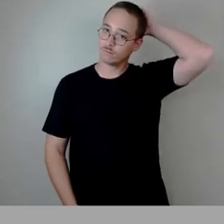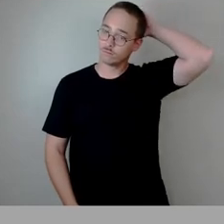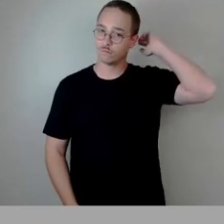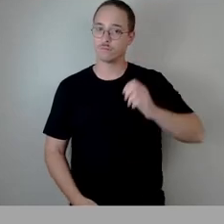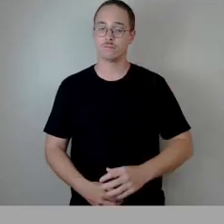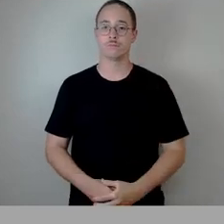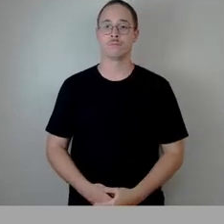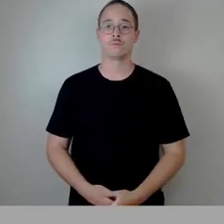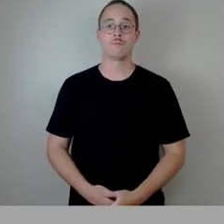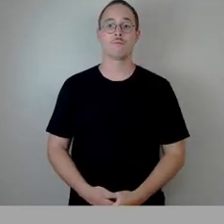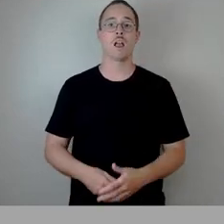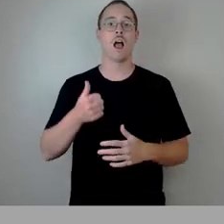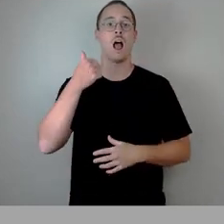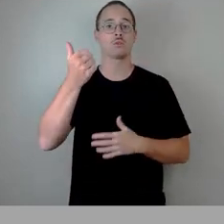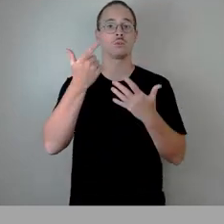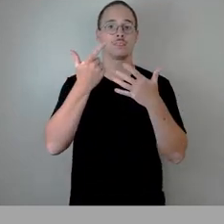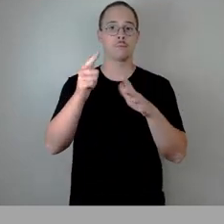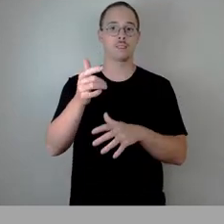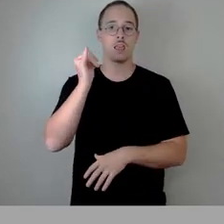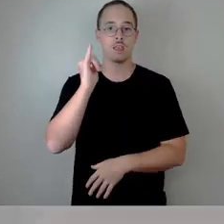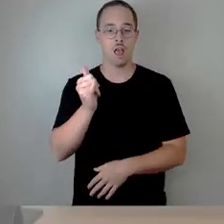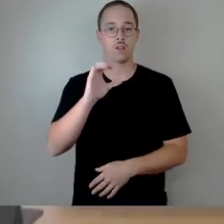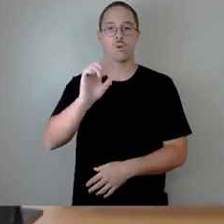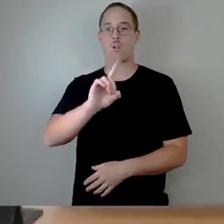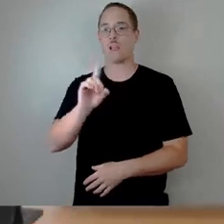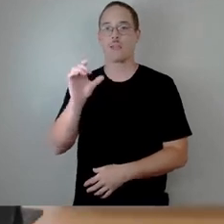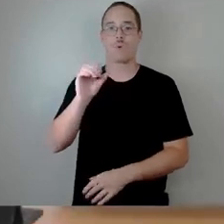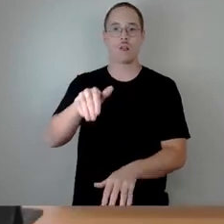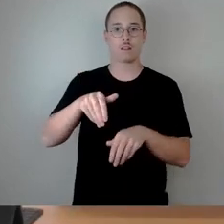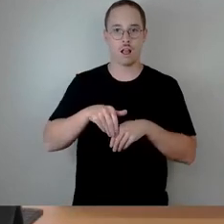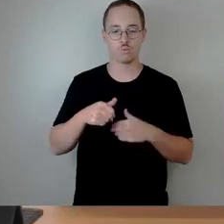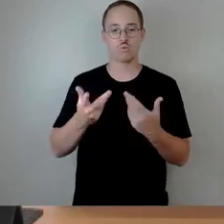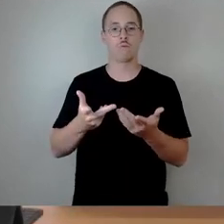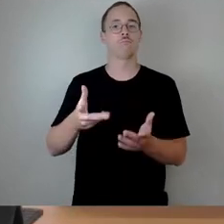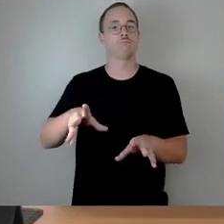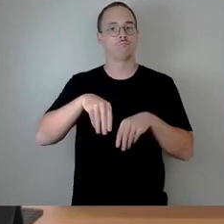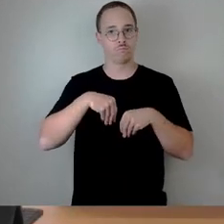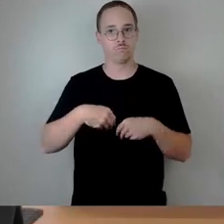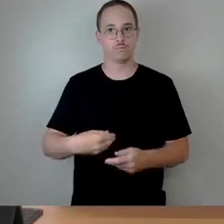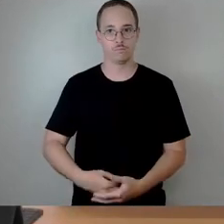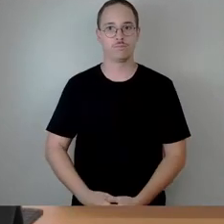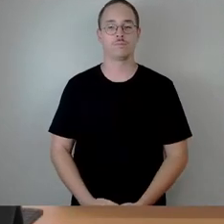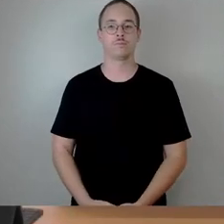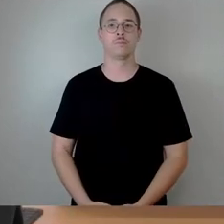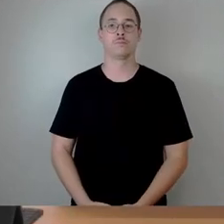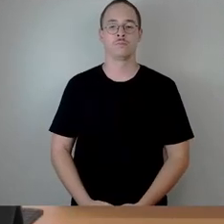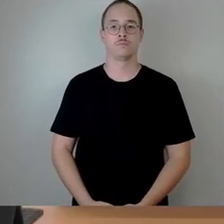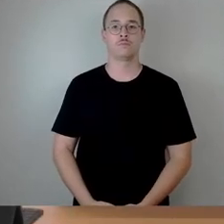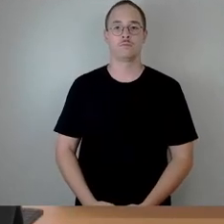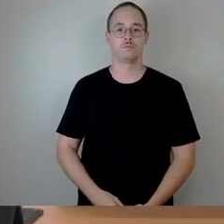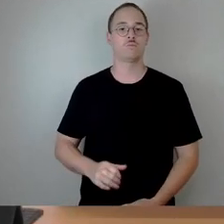71 Ja-Stimmen, keine Nein, keine Enthaltung. Damit wäre das so beschlossen. Wir steigen ein. Ich beginne zunächst erst mal mit